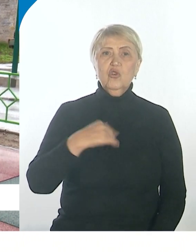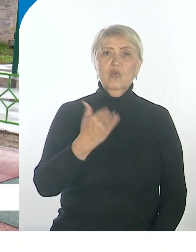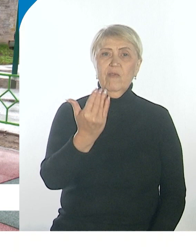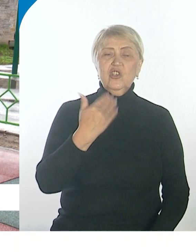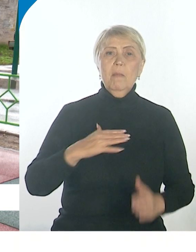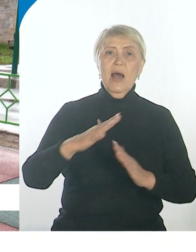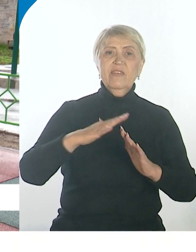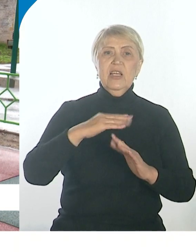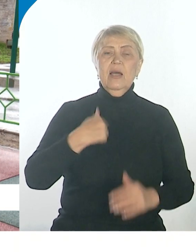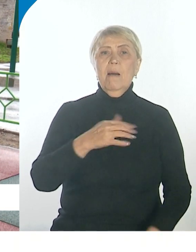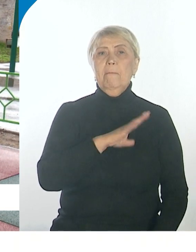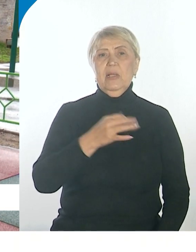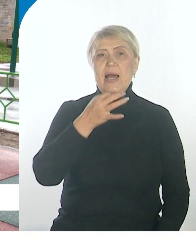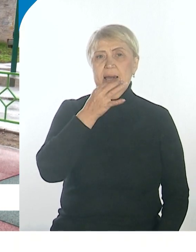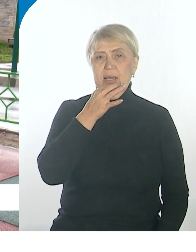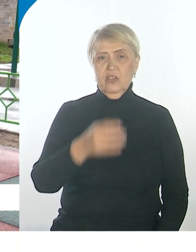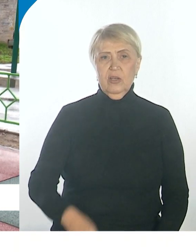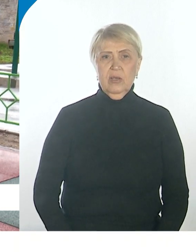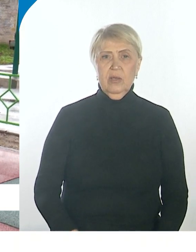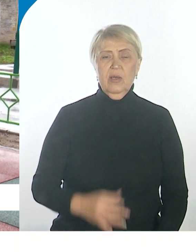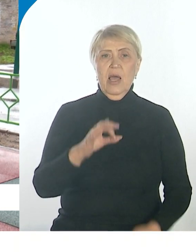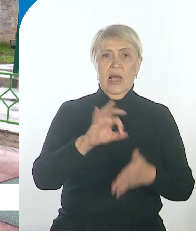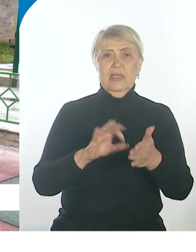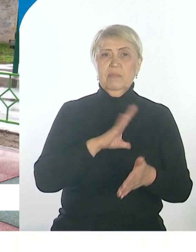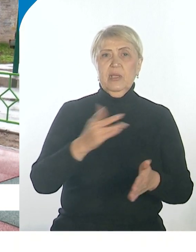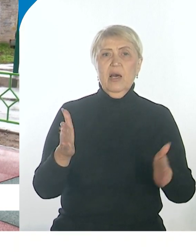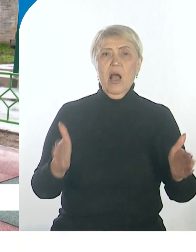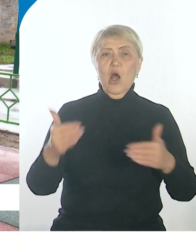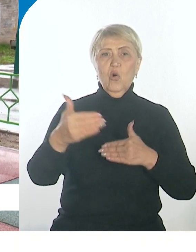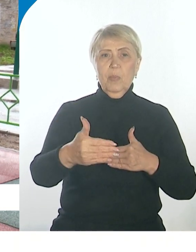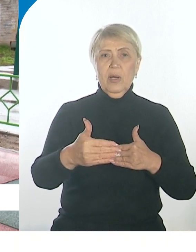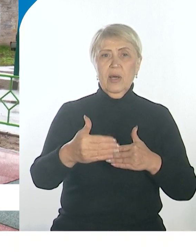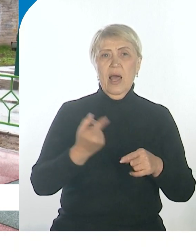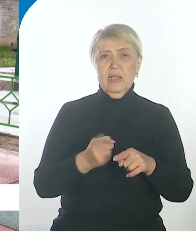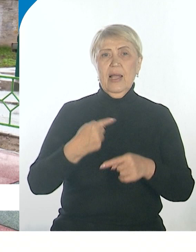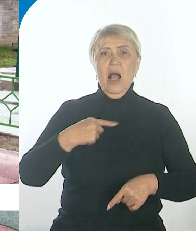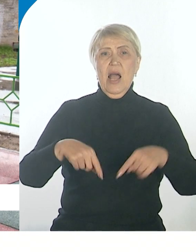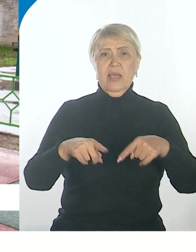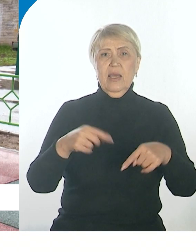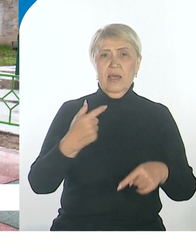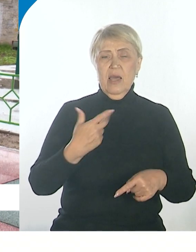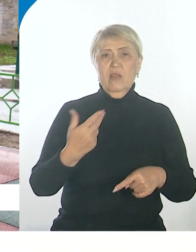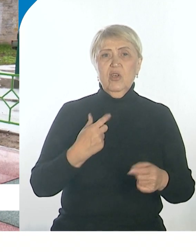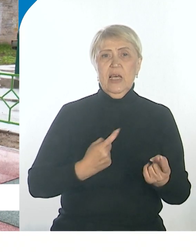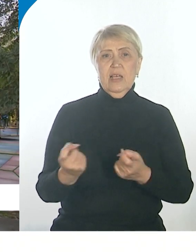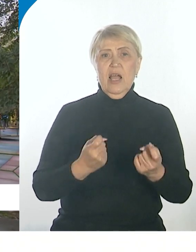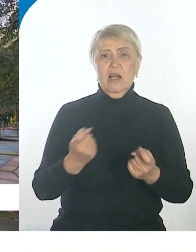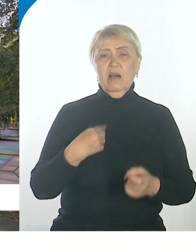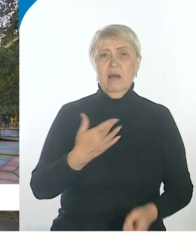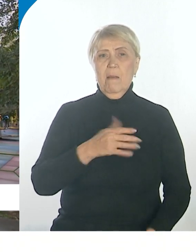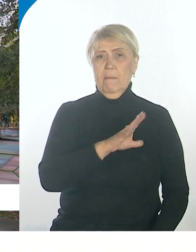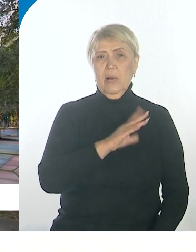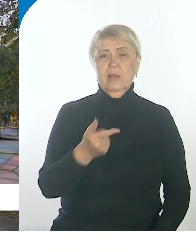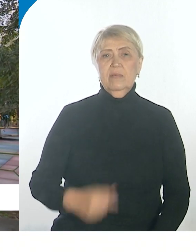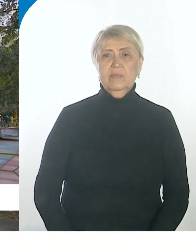Вот если вы здесь выросли, помните, что во дворе было? Здесь раньше была коробка. Ну, как бы даже я на коньках катался когда здесь. Для